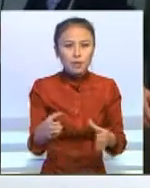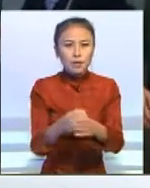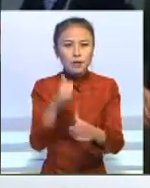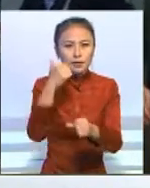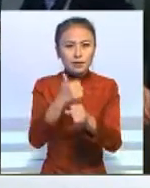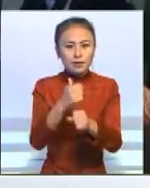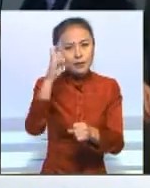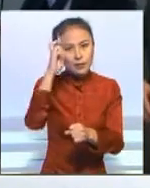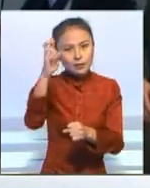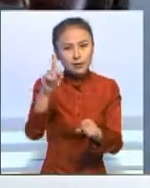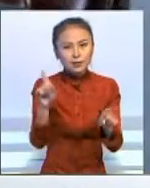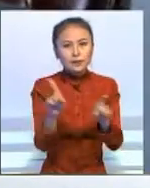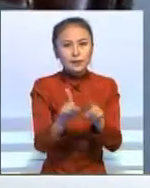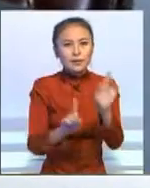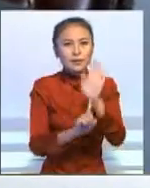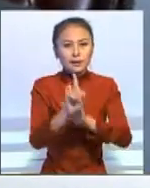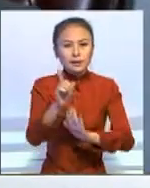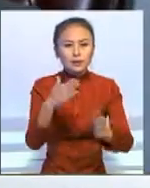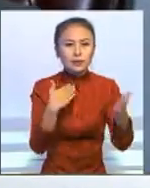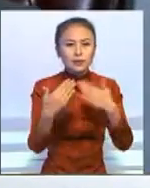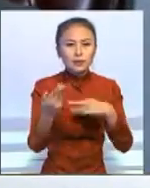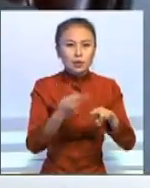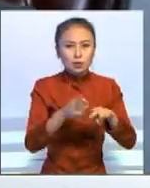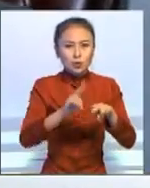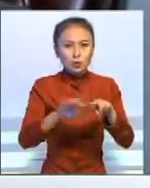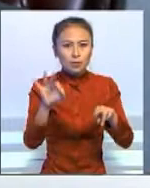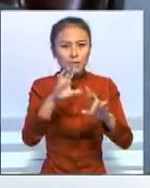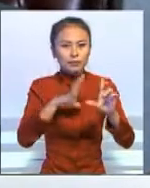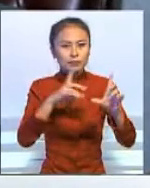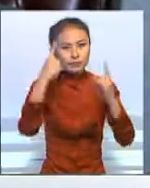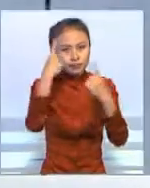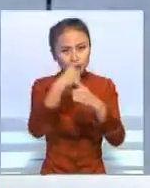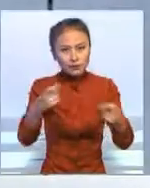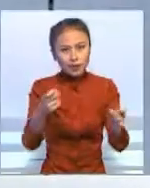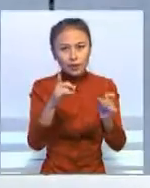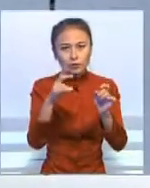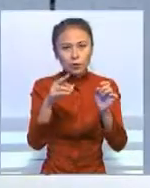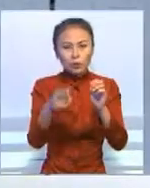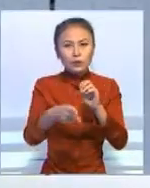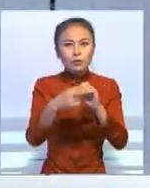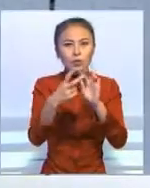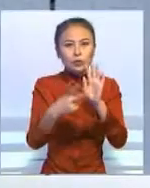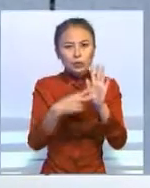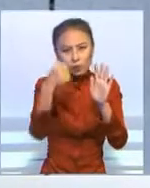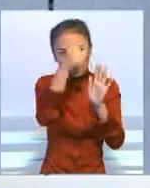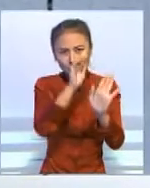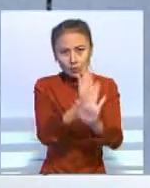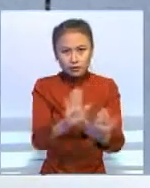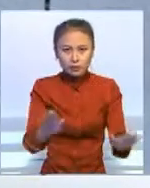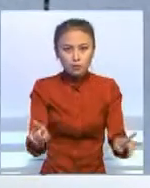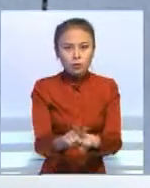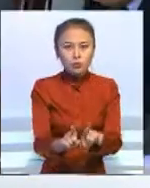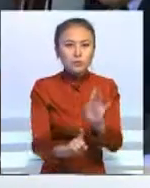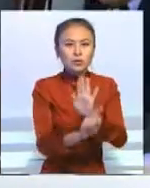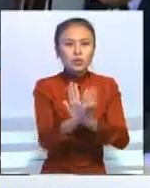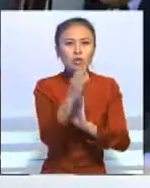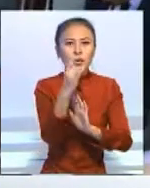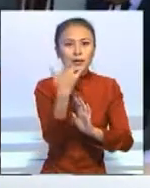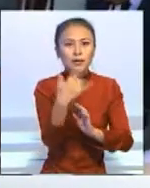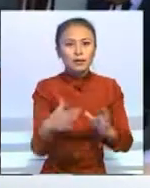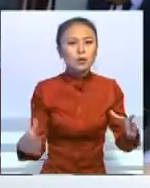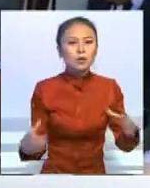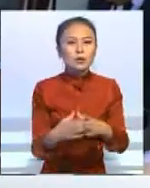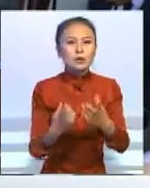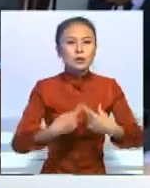біркен ұлттар ұйымының бас қатшысы ел басына үзгі неетін жолдады. Ол әкспек мұңын жеті көрмесінің ашылу салтын атымен Шанхай